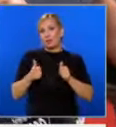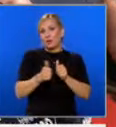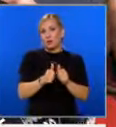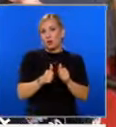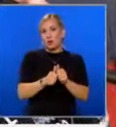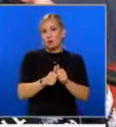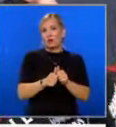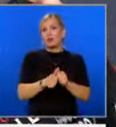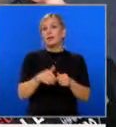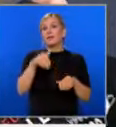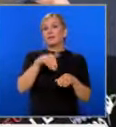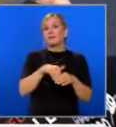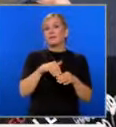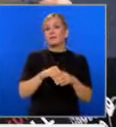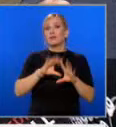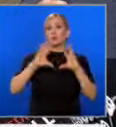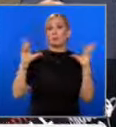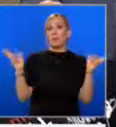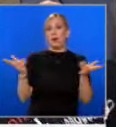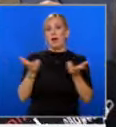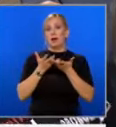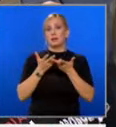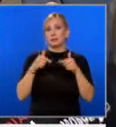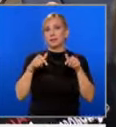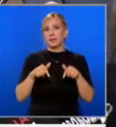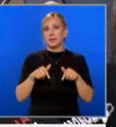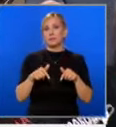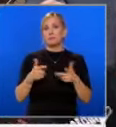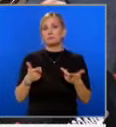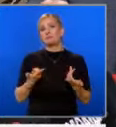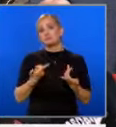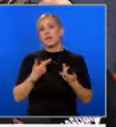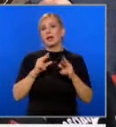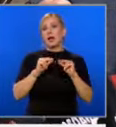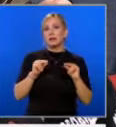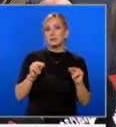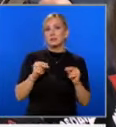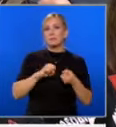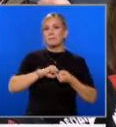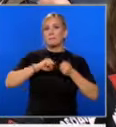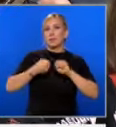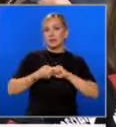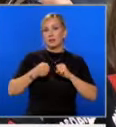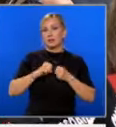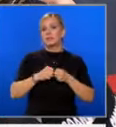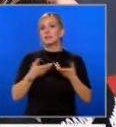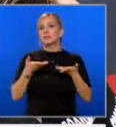в глобалната, бих нарекал, битка с